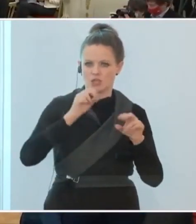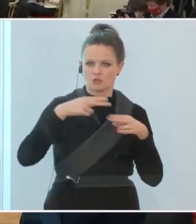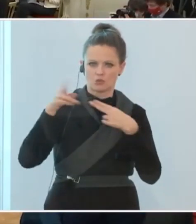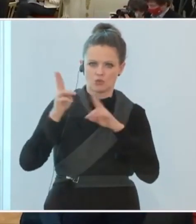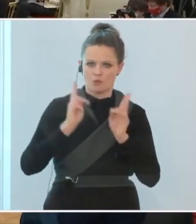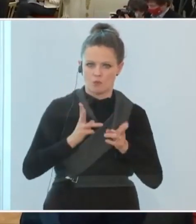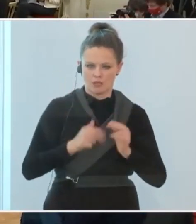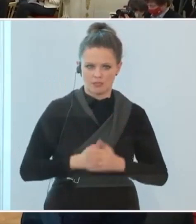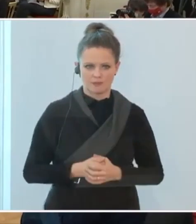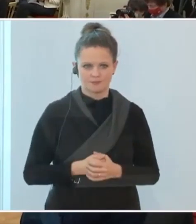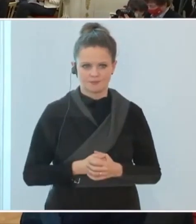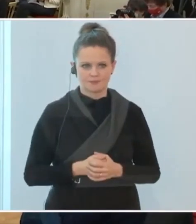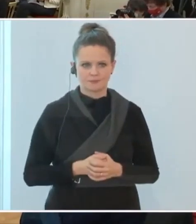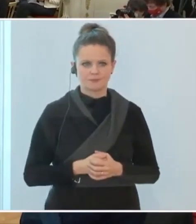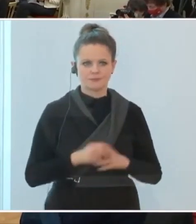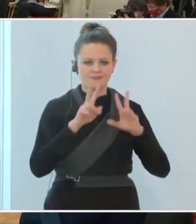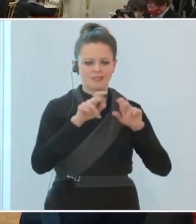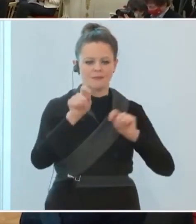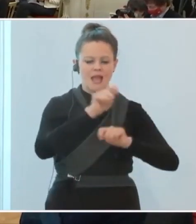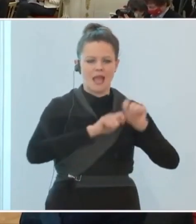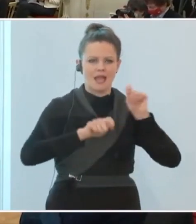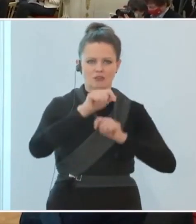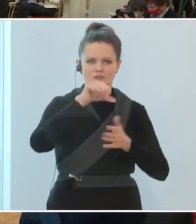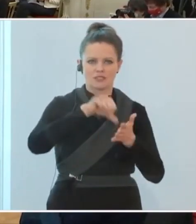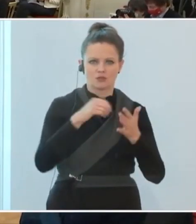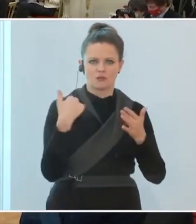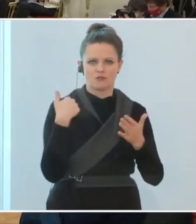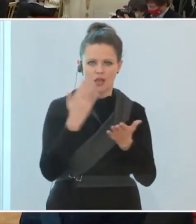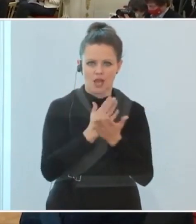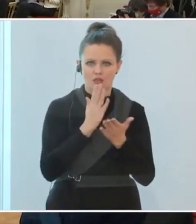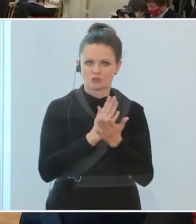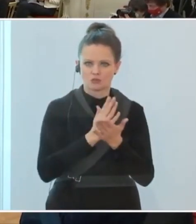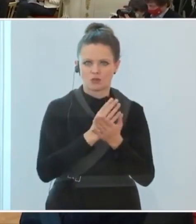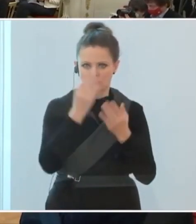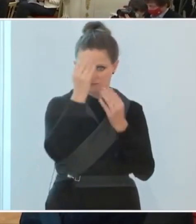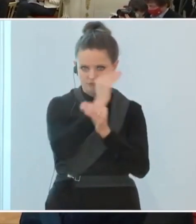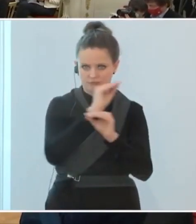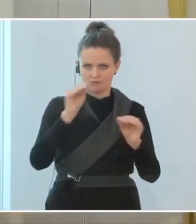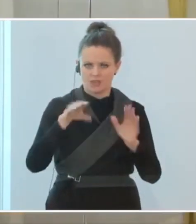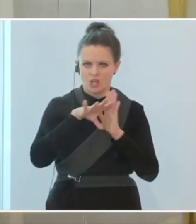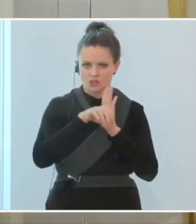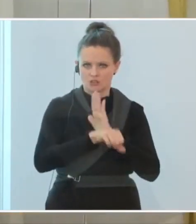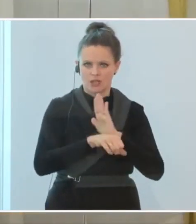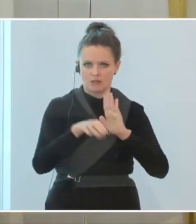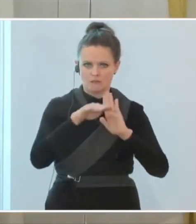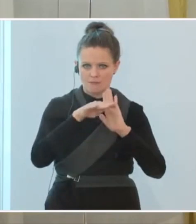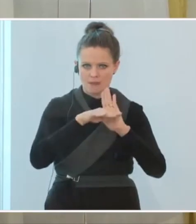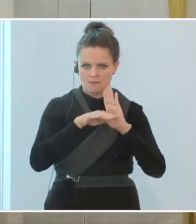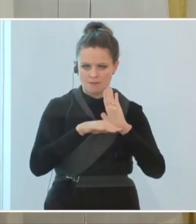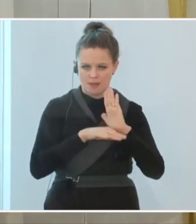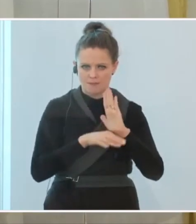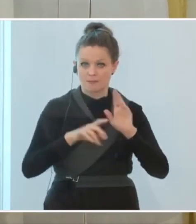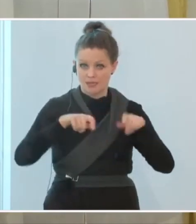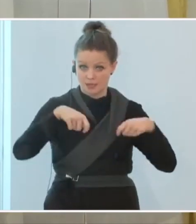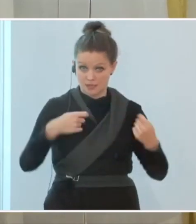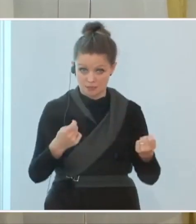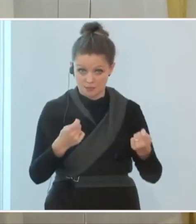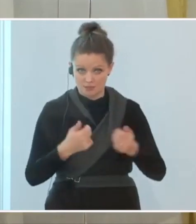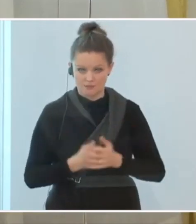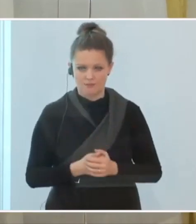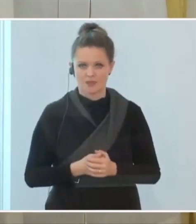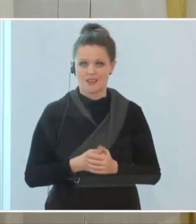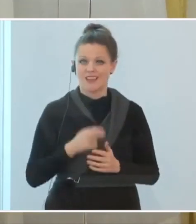Ja, und zu den Einkaufszentren haben wir schon formuliert, es gibt recht strenge Vorgaben, Vorlagen, weil wir natürlich